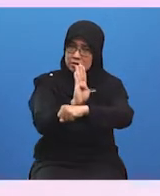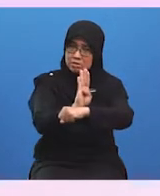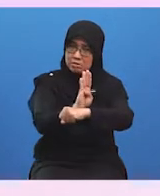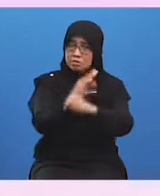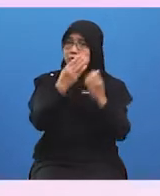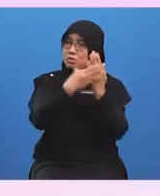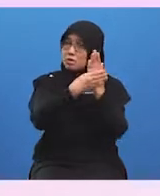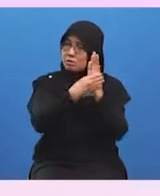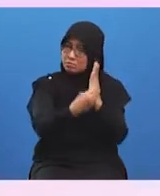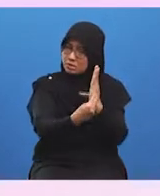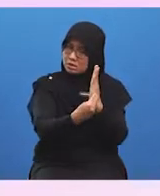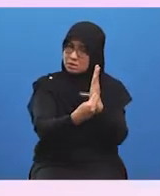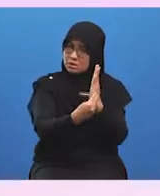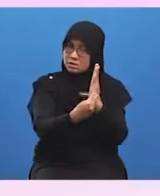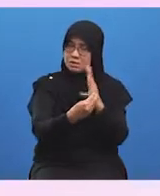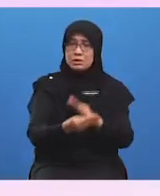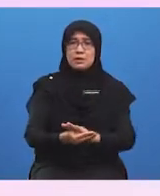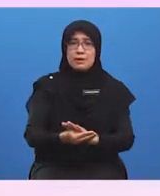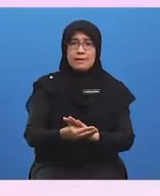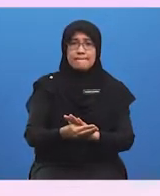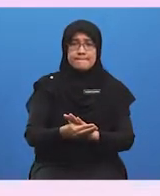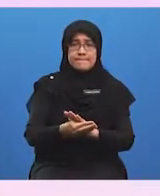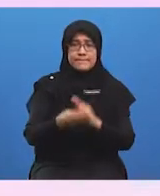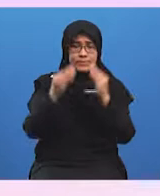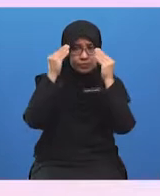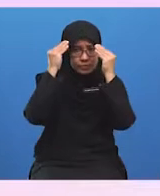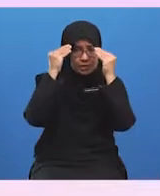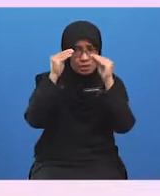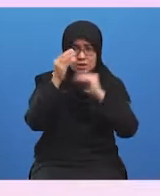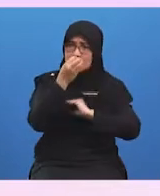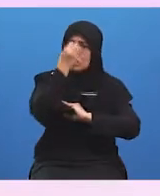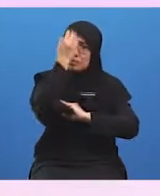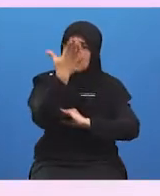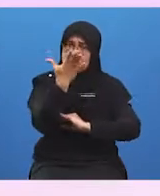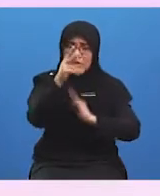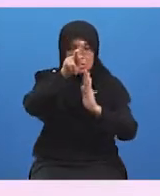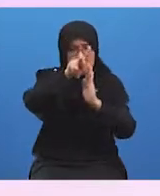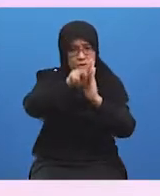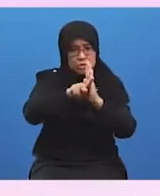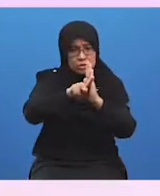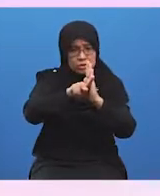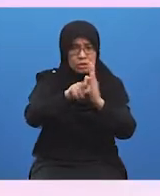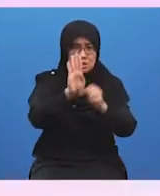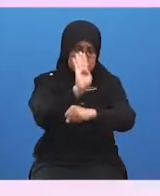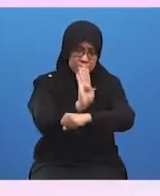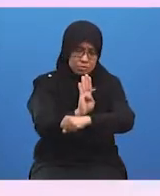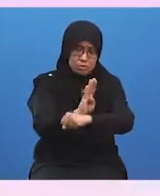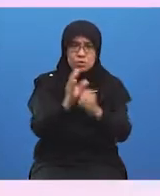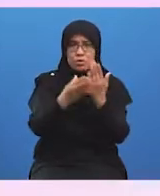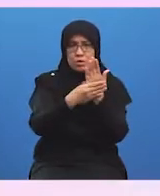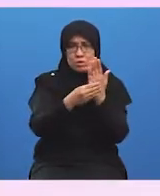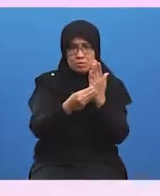mahir. Di sini, ingin Cikgu tekankan bahawa kekurangan tenaga buruh mahir